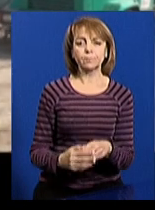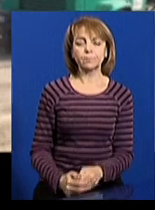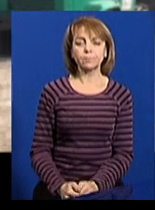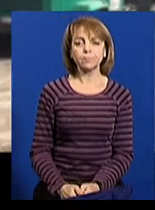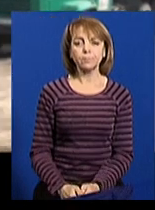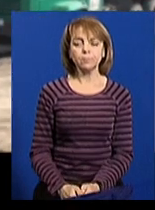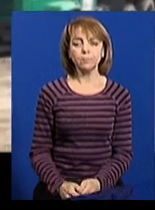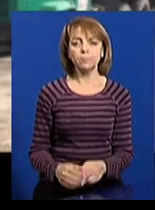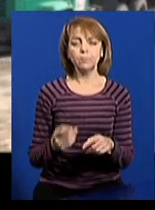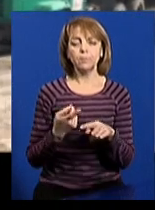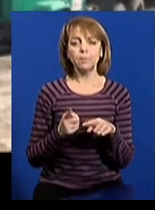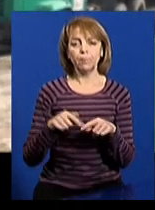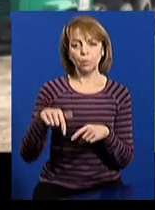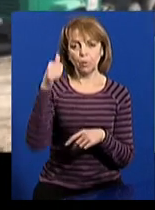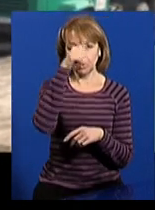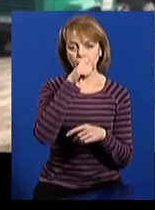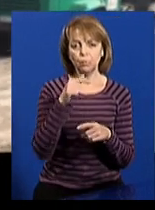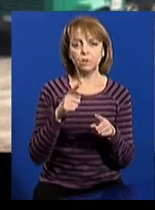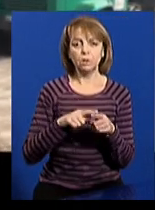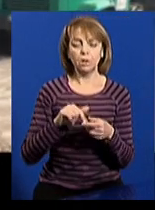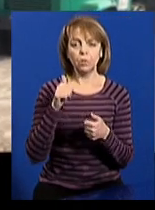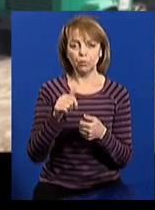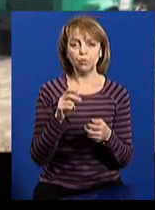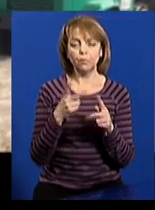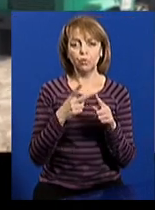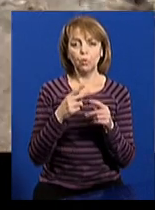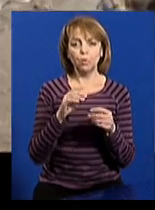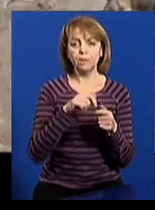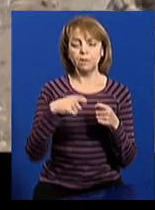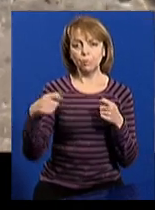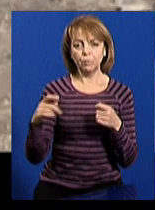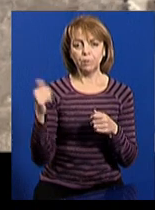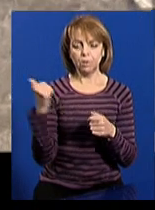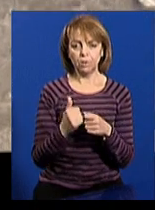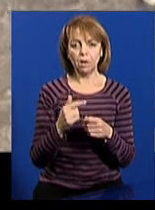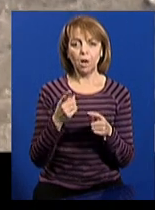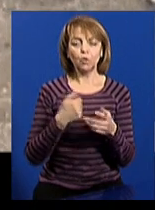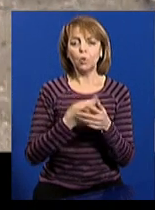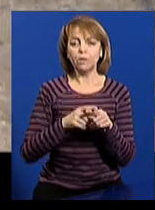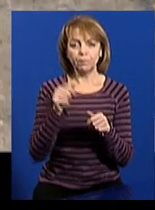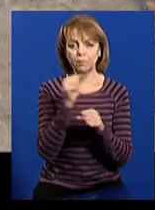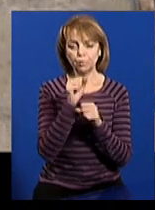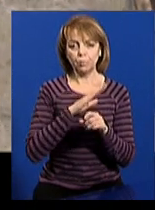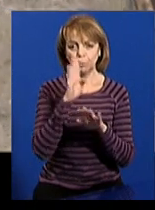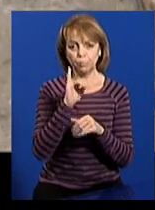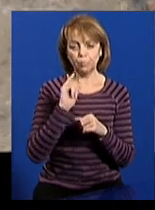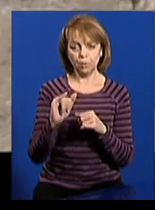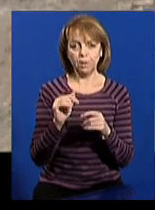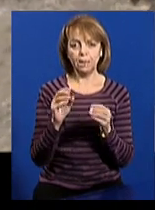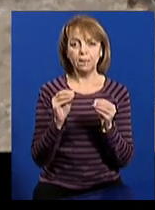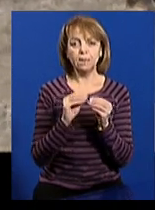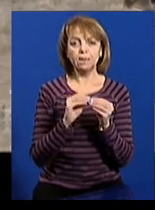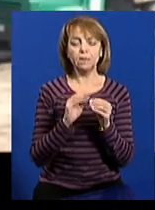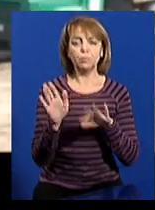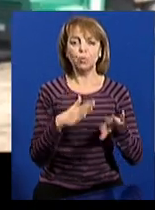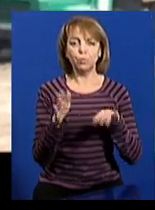працюємо вже третій рік цього року, так плідно, другий тиждень поспіль, до цього не дозволяли погодні умови. Десять водопропусків зробили,